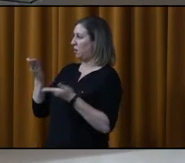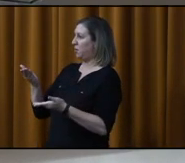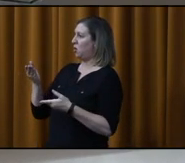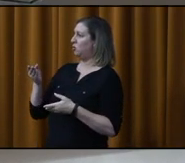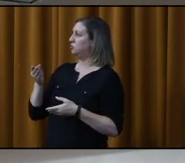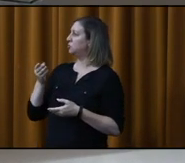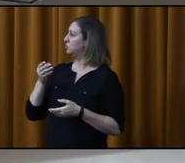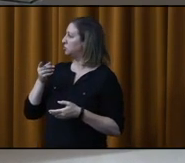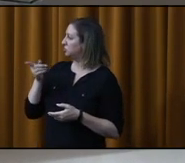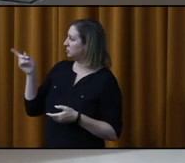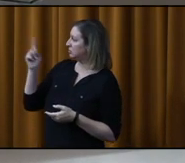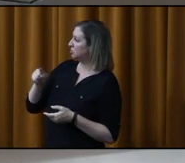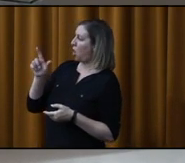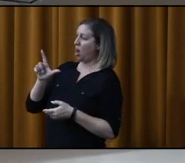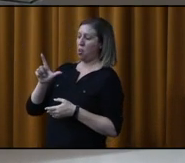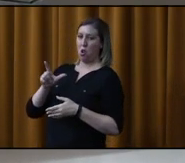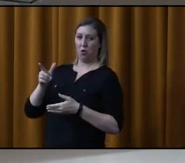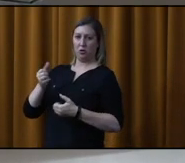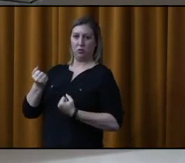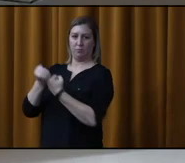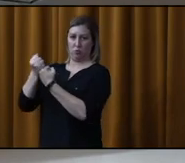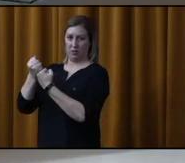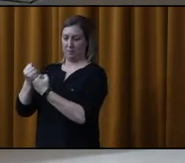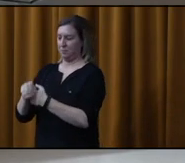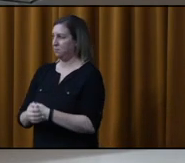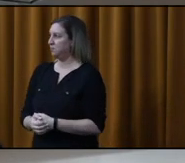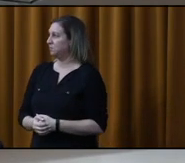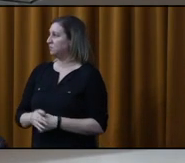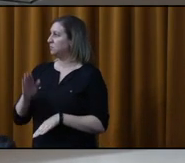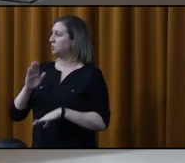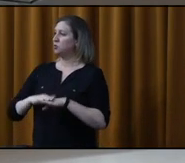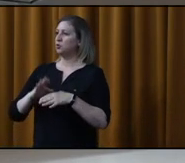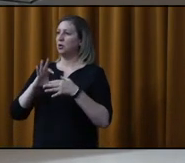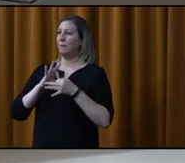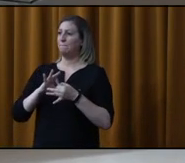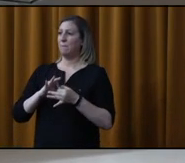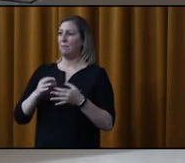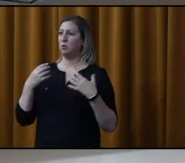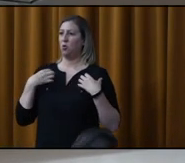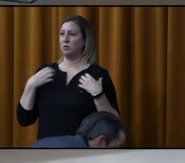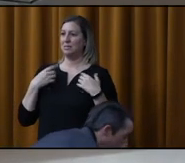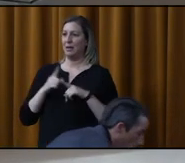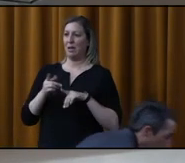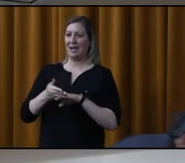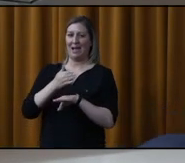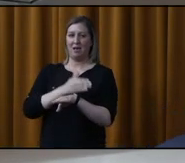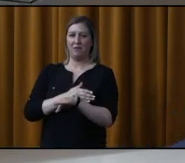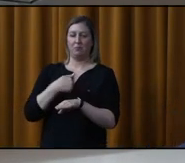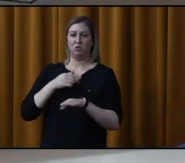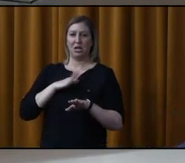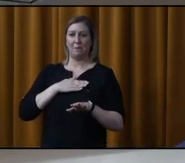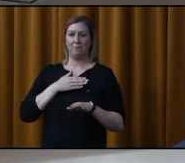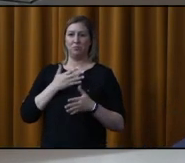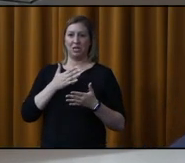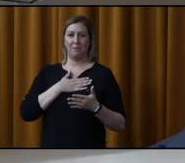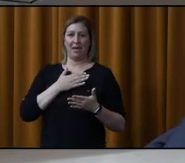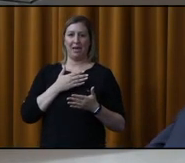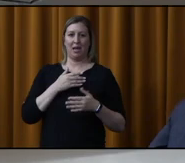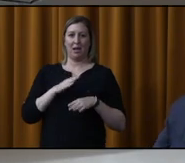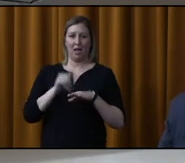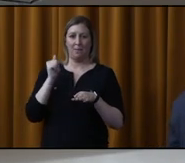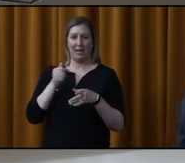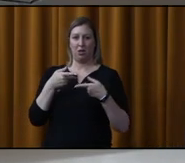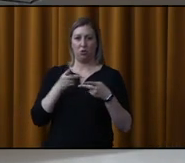J'appuie, M. le Président. Merci. On tombe aux interventions des membres du Conseil, mais tout juste avant, je vais me réserver le droit, donc simplement